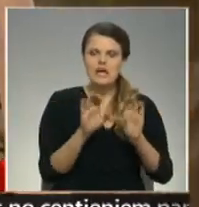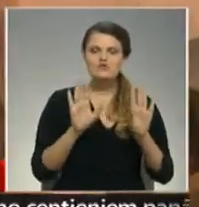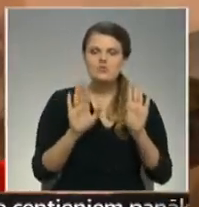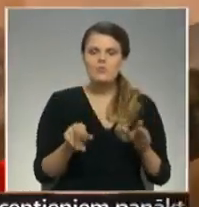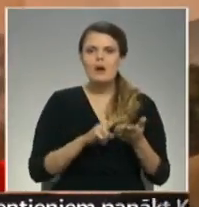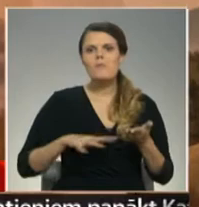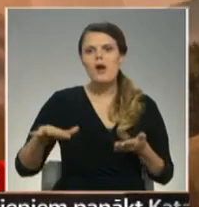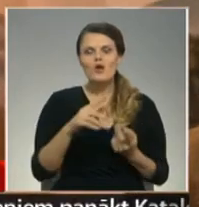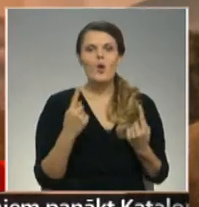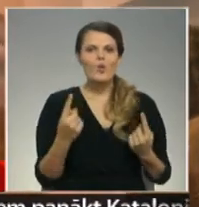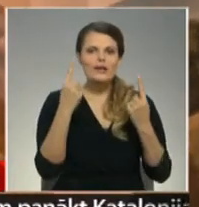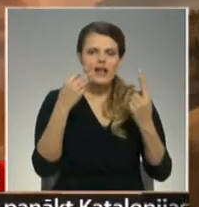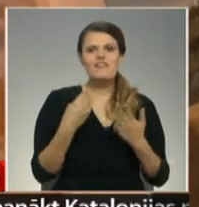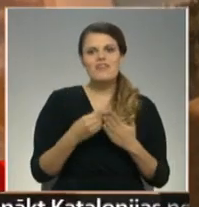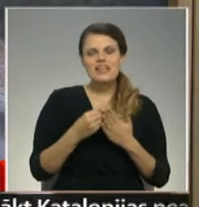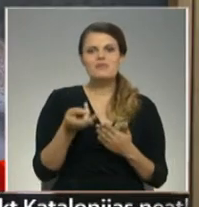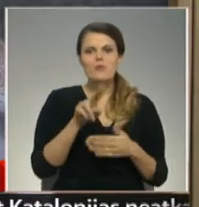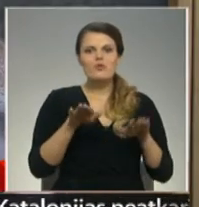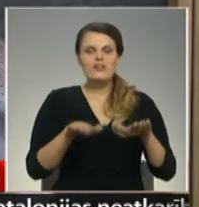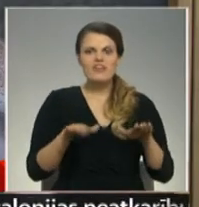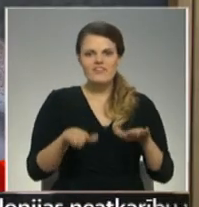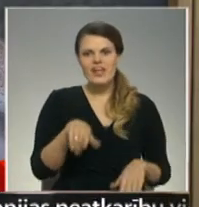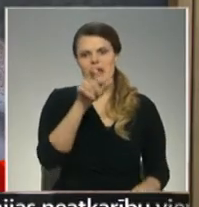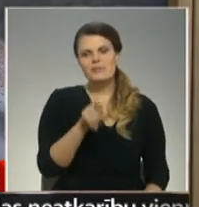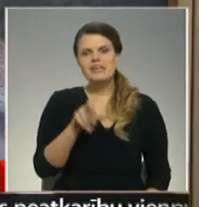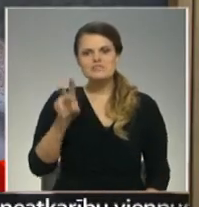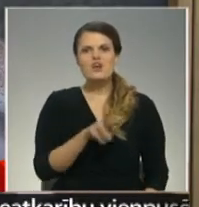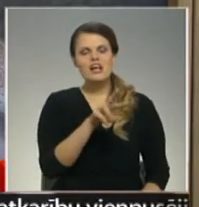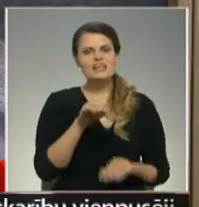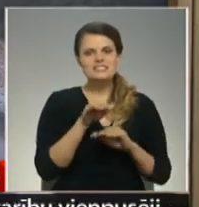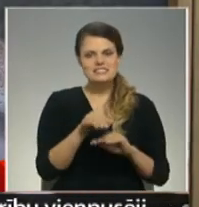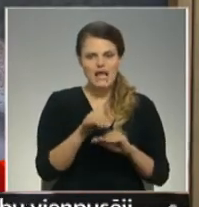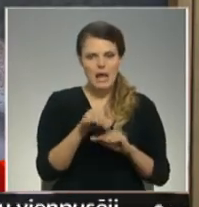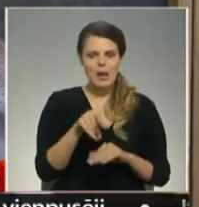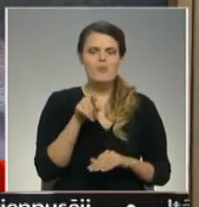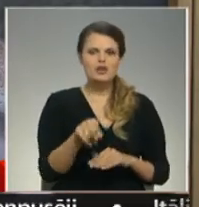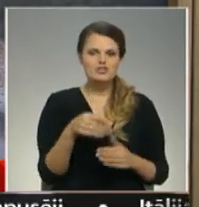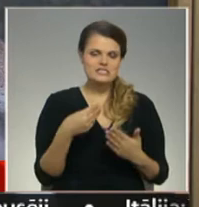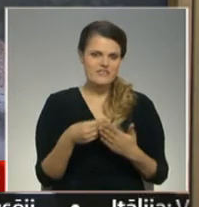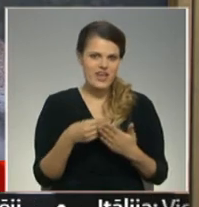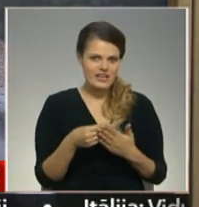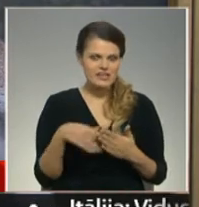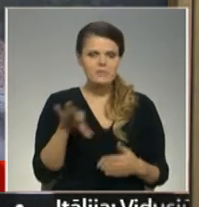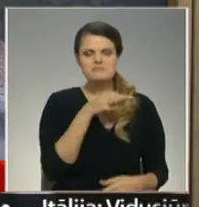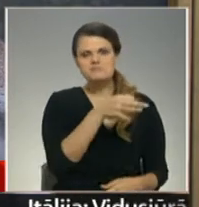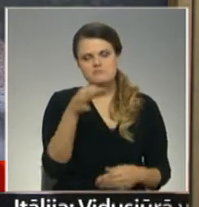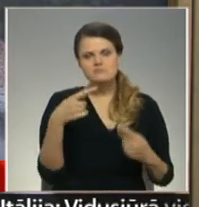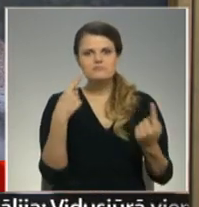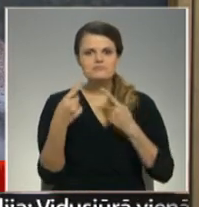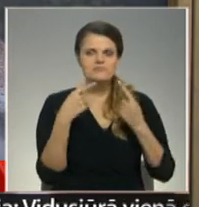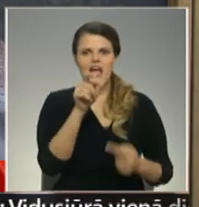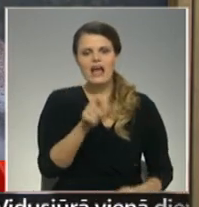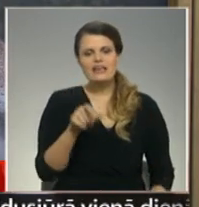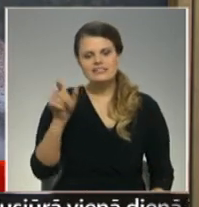un vietējiem iedzīvotājiem, kas tās saglabā. Rākājām kopā ar Annu pie cilvēkiem, viņi intervēja, es tur